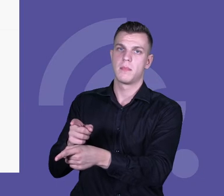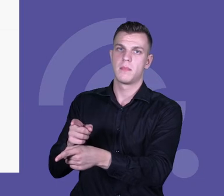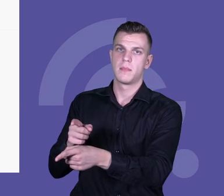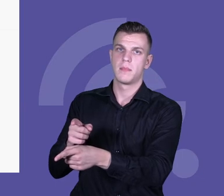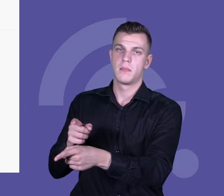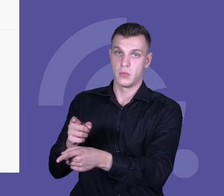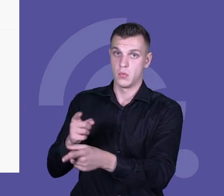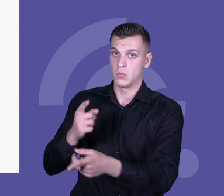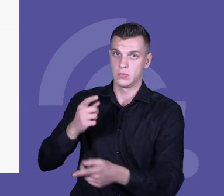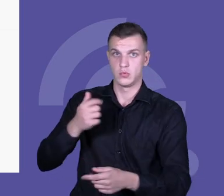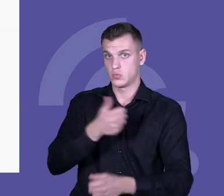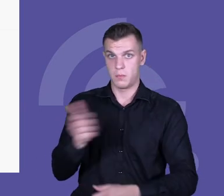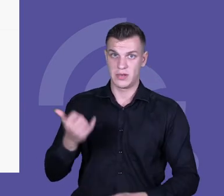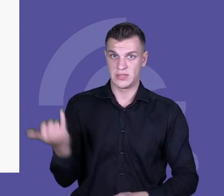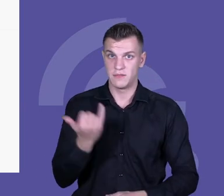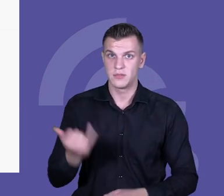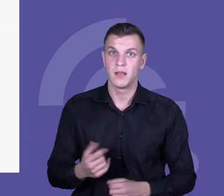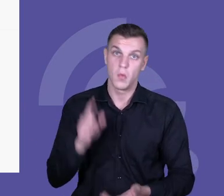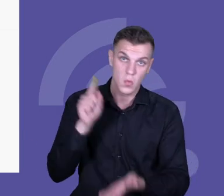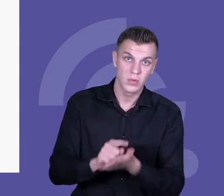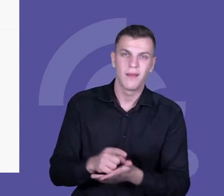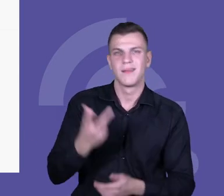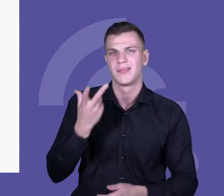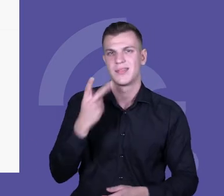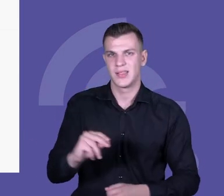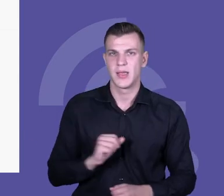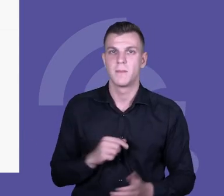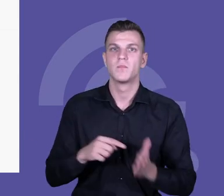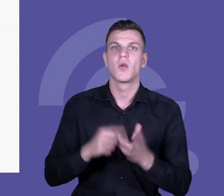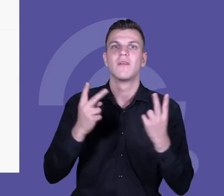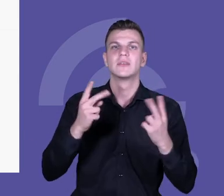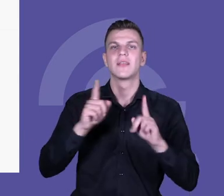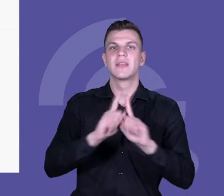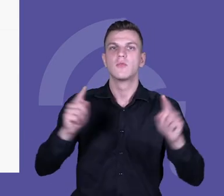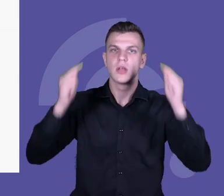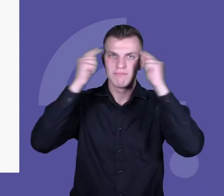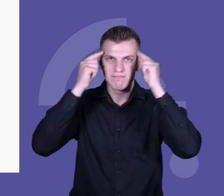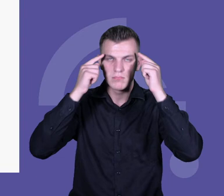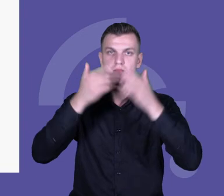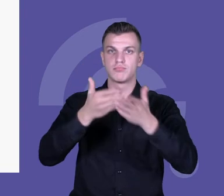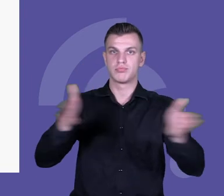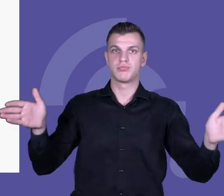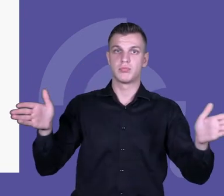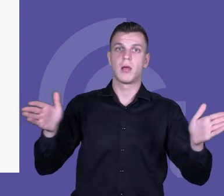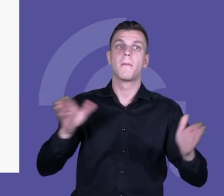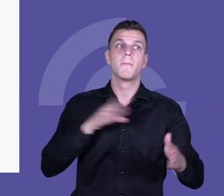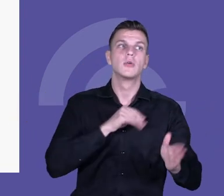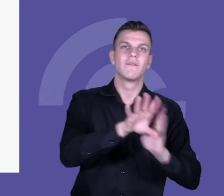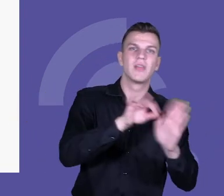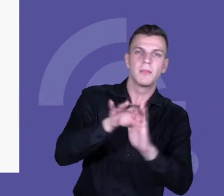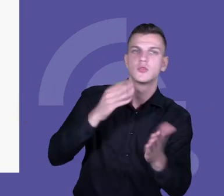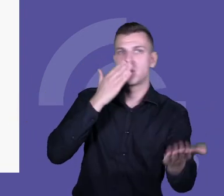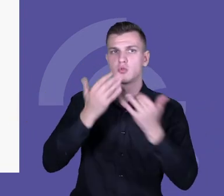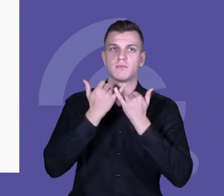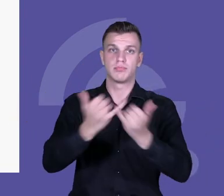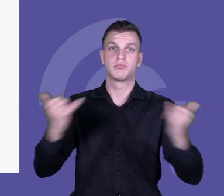sukcesem. Więc kluczowe jest to, żeby nauczyciel miał szeroki repertuar podejść, metod i technik, które może stosować, zależnie od tego,